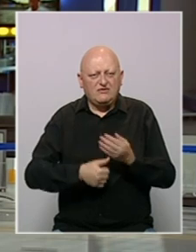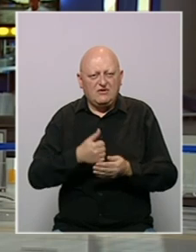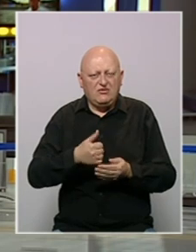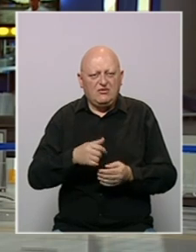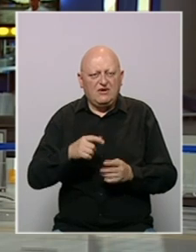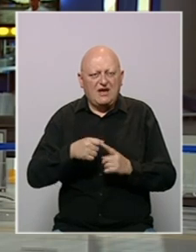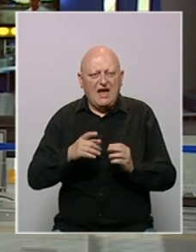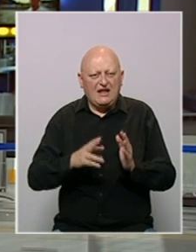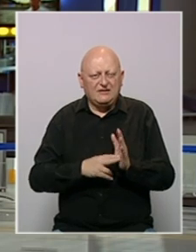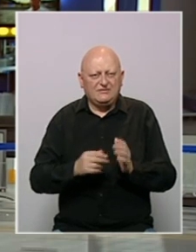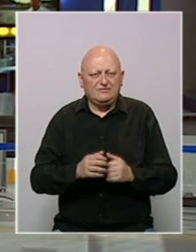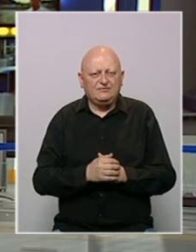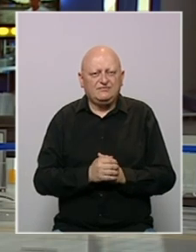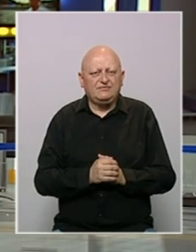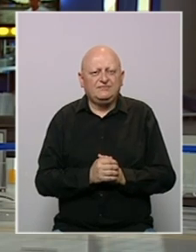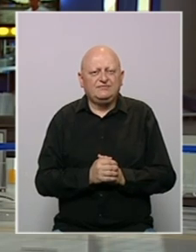festivalu u KAN.